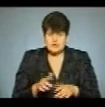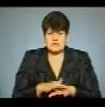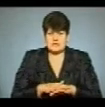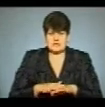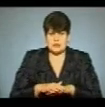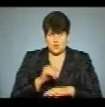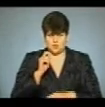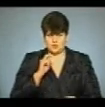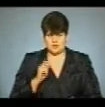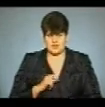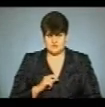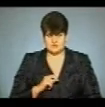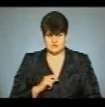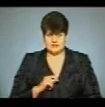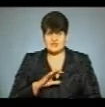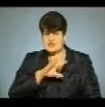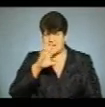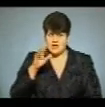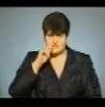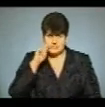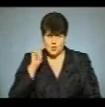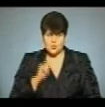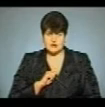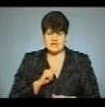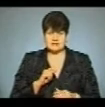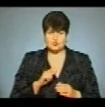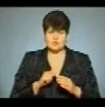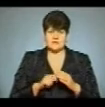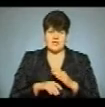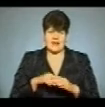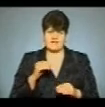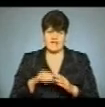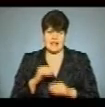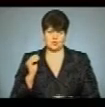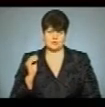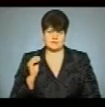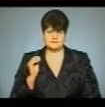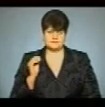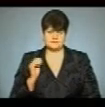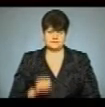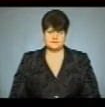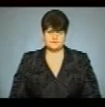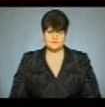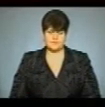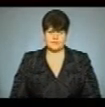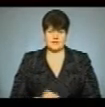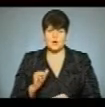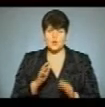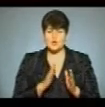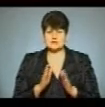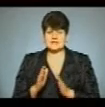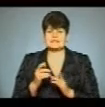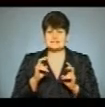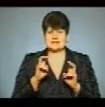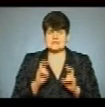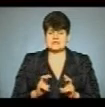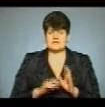України, на всеукраїнському референдумі. У розкладі засідань Верховної